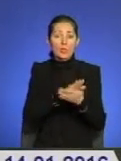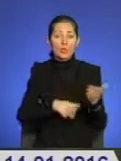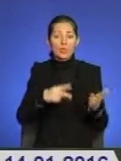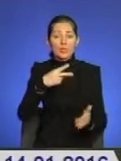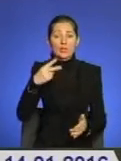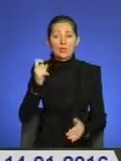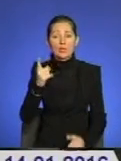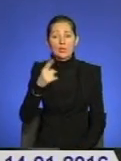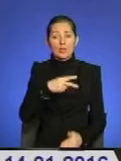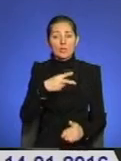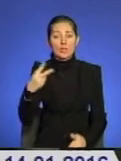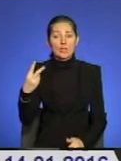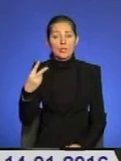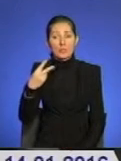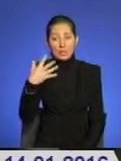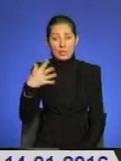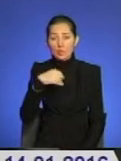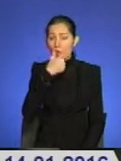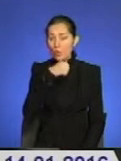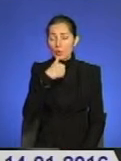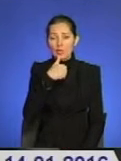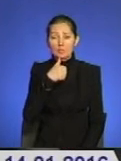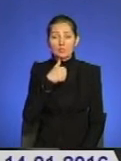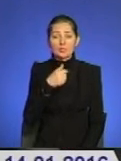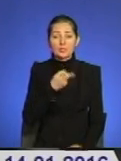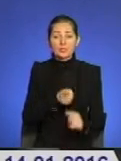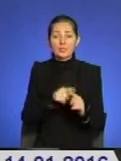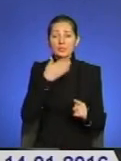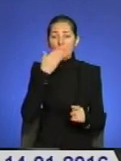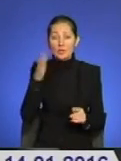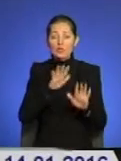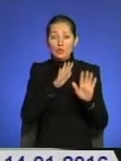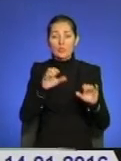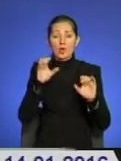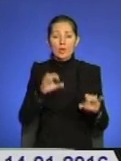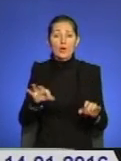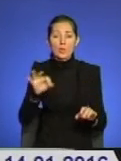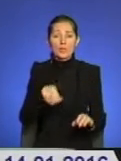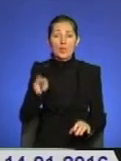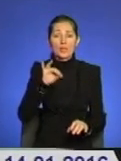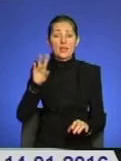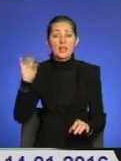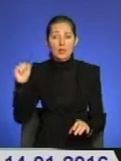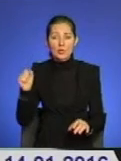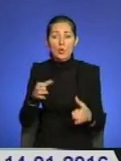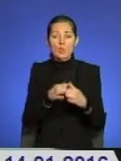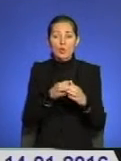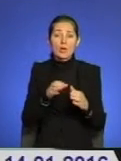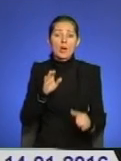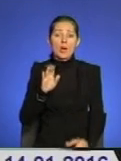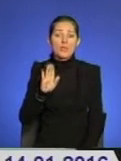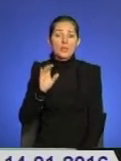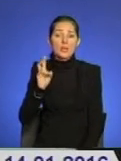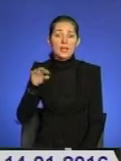2011-2015 років. Про це заявив заступник голови обласного динамівського середку Володимир Небесний.